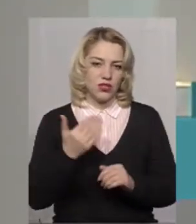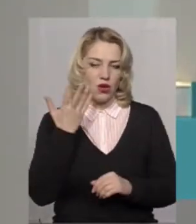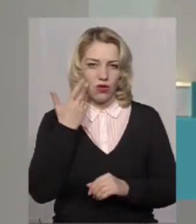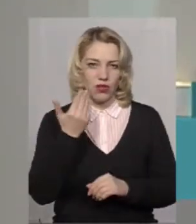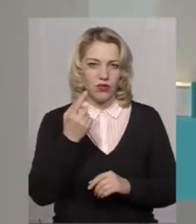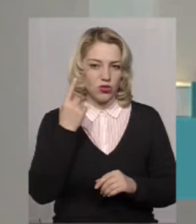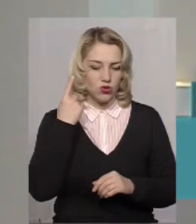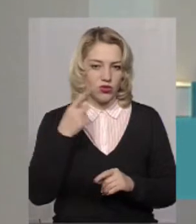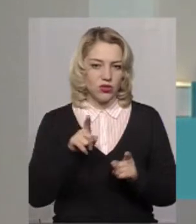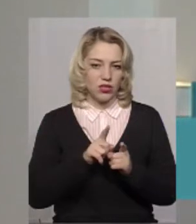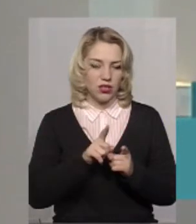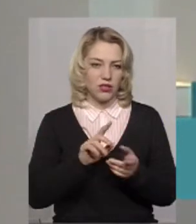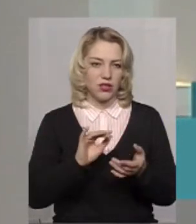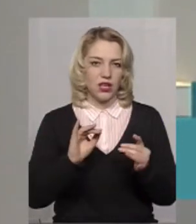історії,